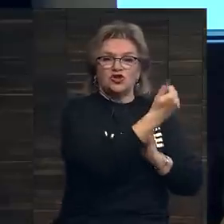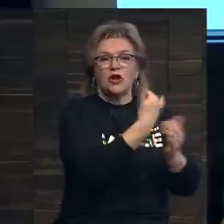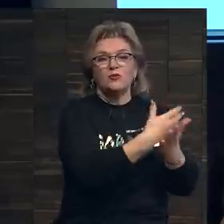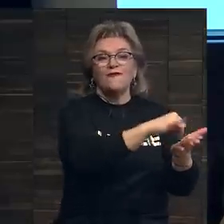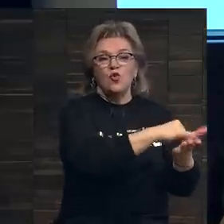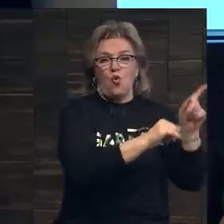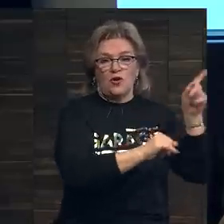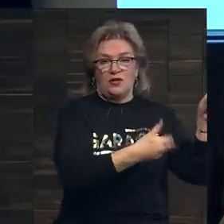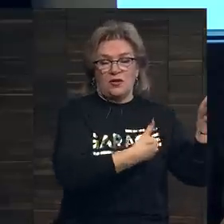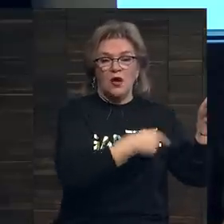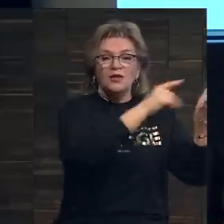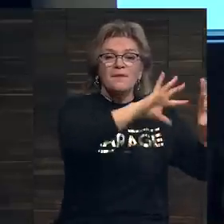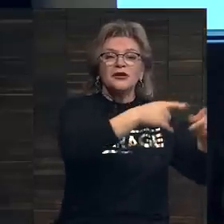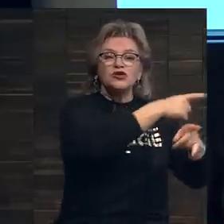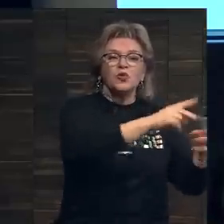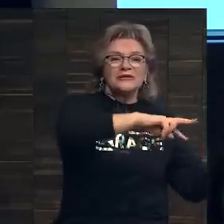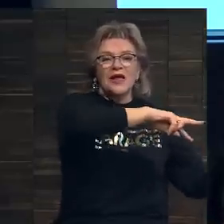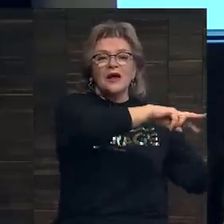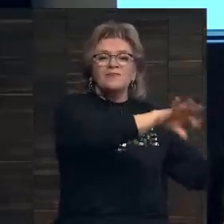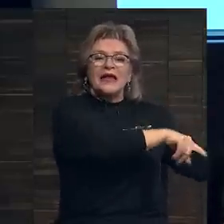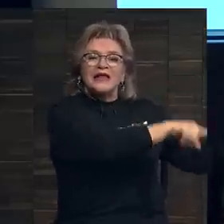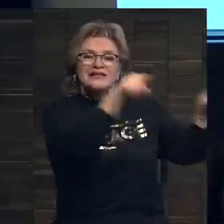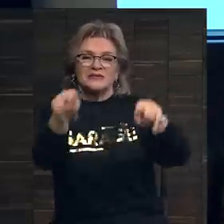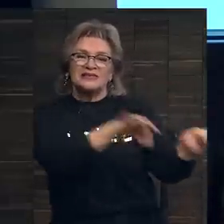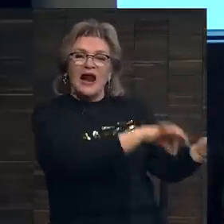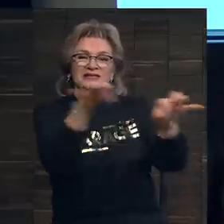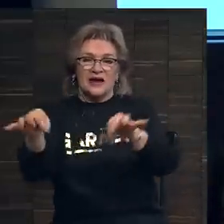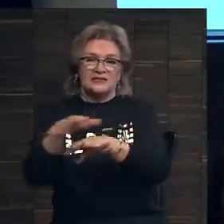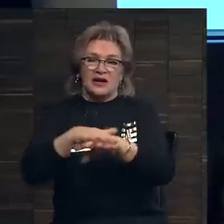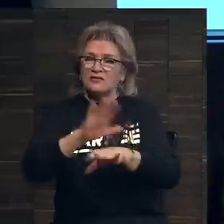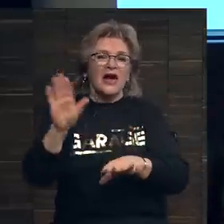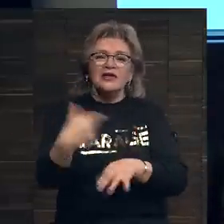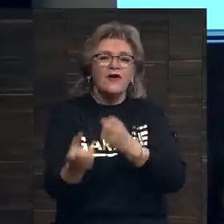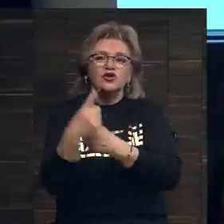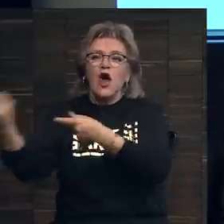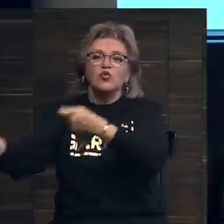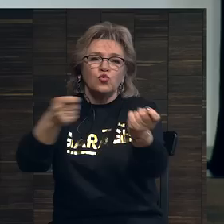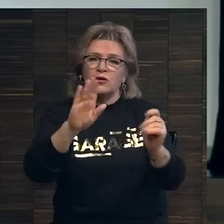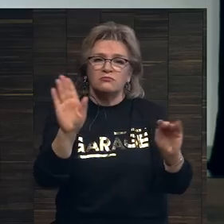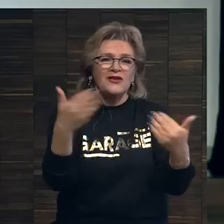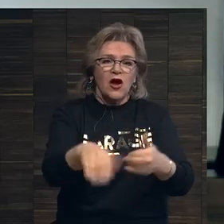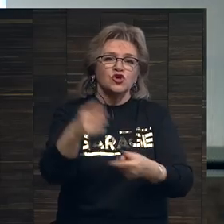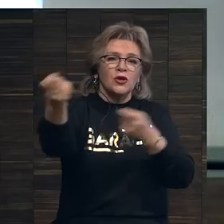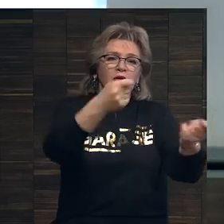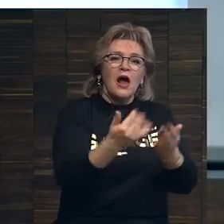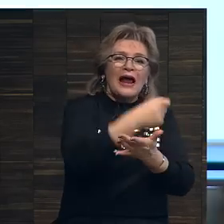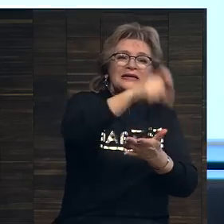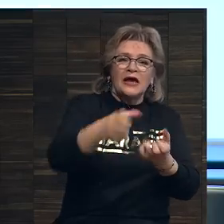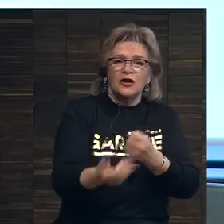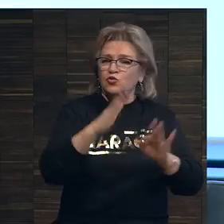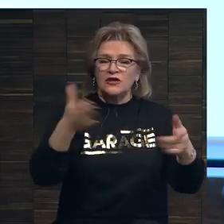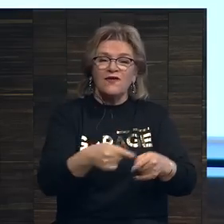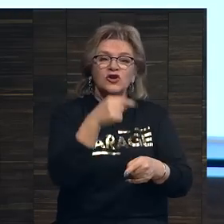-Йорке, например. Там происходит транзакция, там находится рынок. Не важно, откуда произведение искусства, не важно, откуда коллекционер,